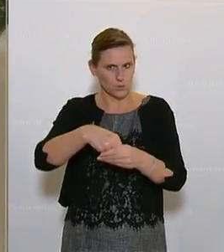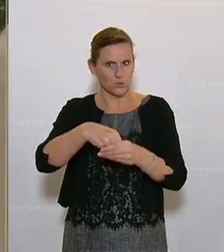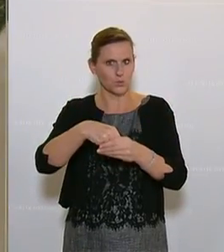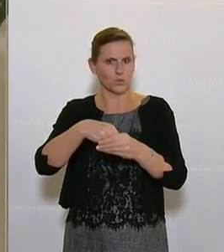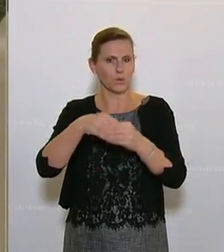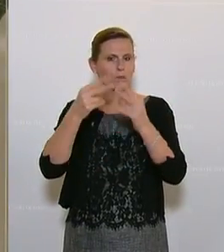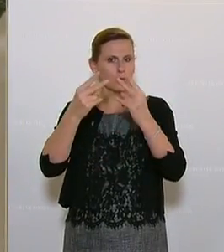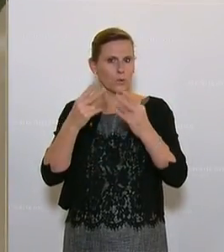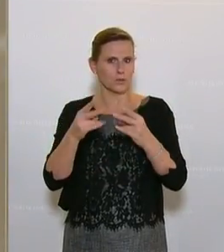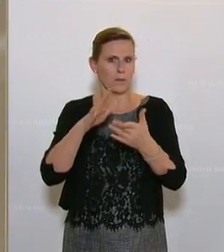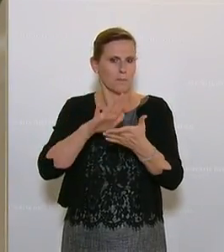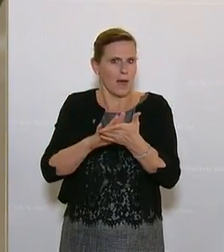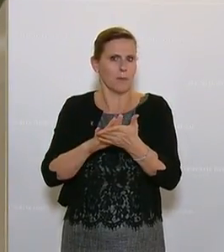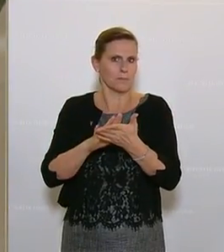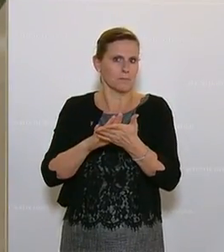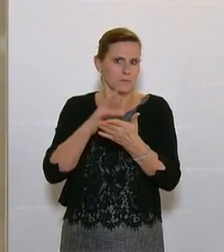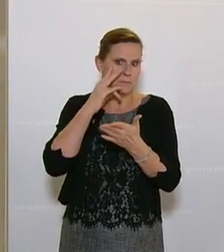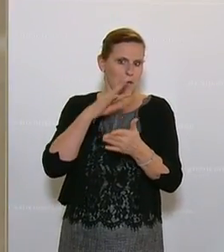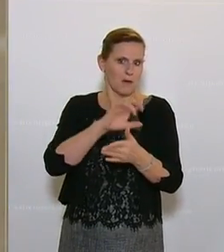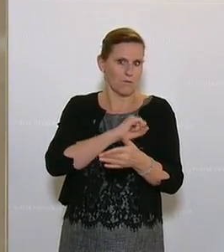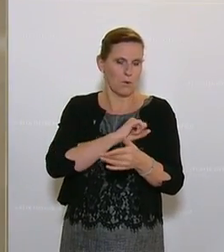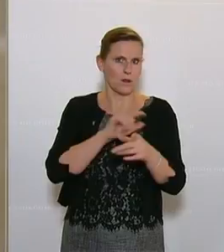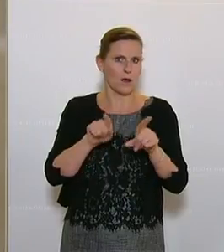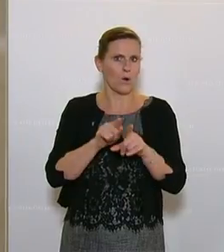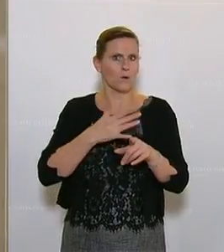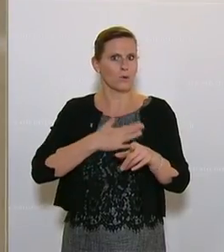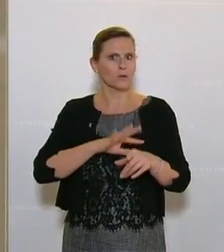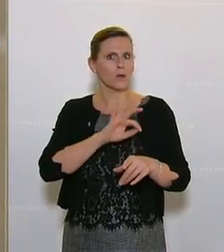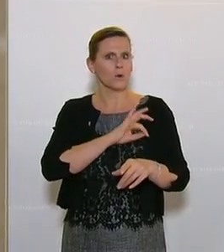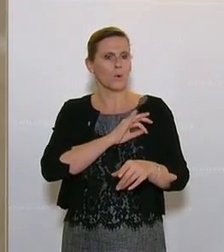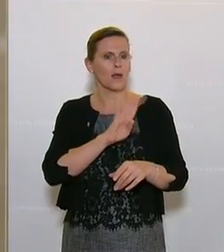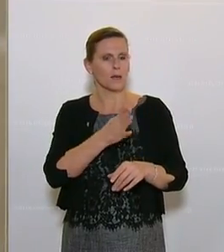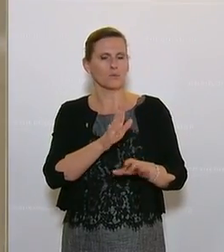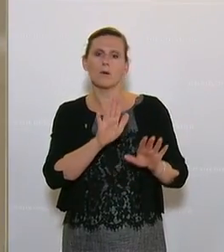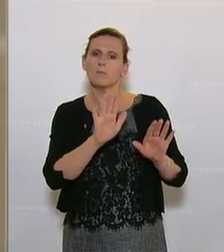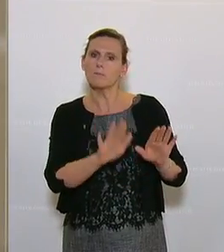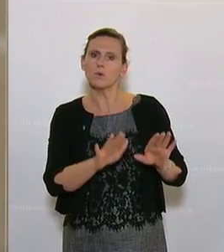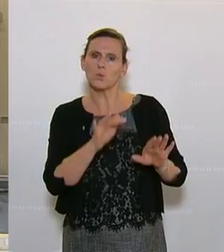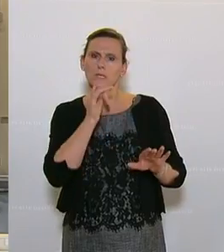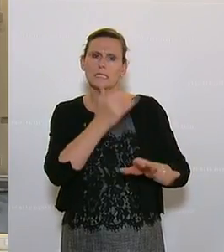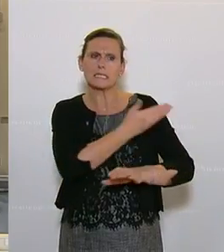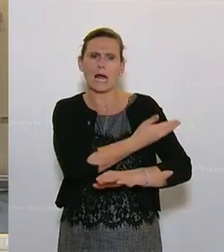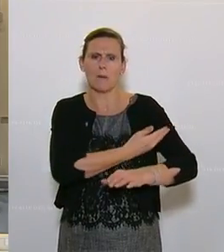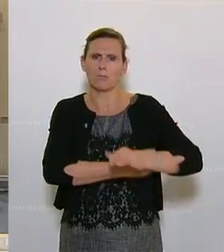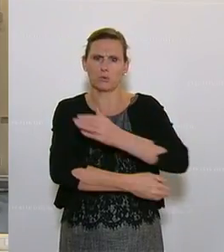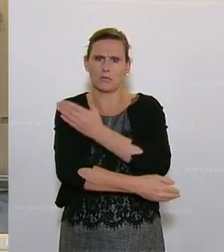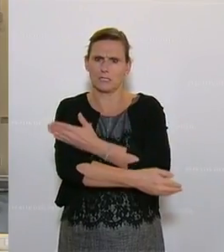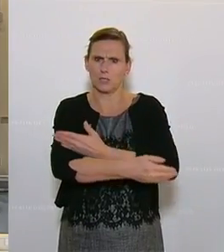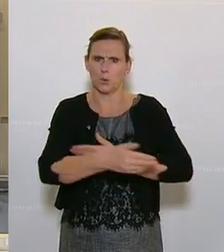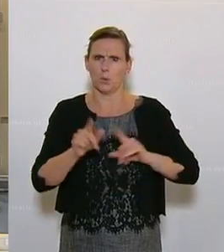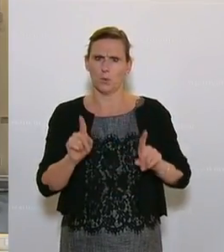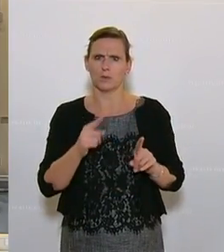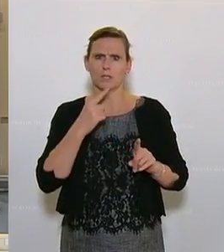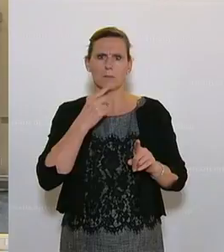Regelung, die auch bleiben wird, weil sie sich bewährt hat. Und ich möchte den Kollegen Brückel da hingegen berühren. Ich glaube, das ist keine Amputation, sondern eher eine